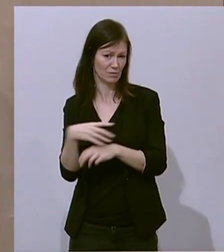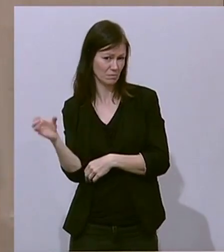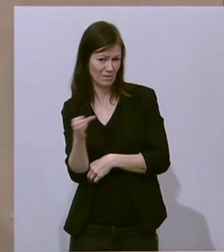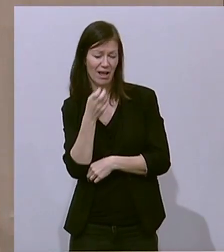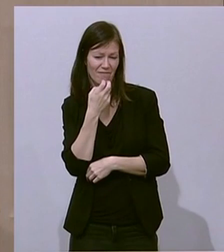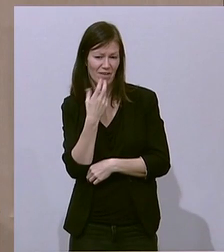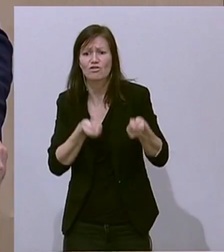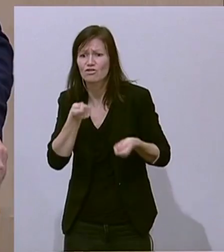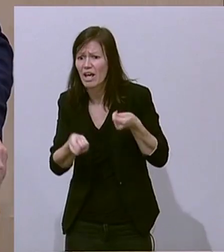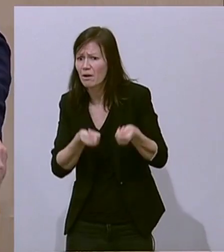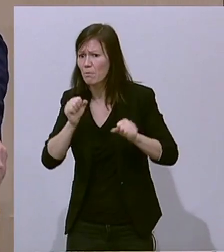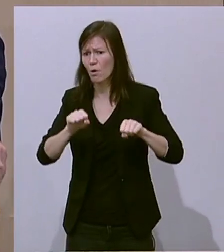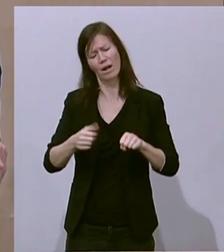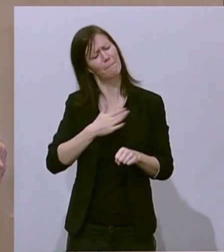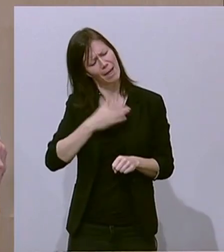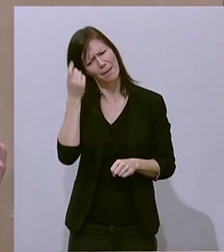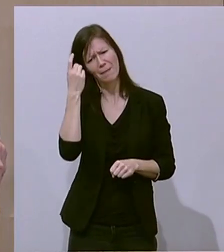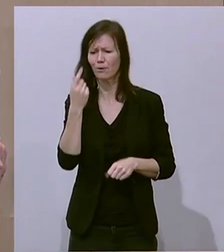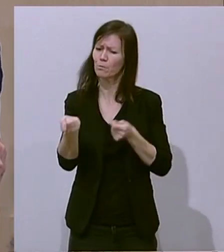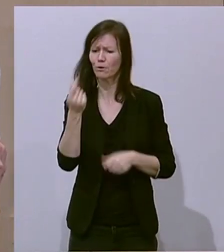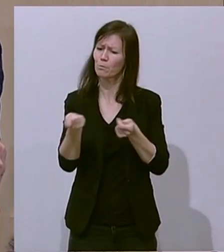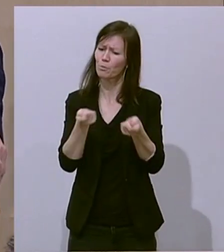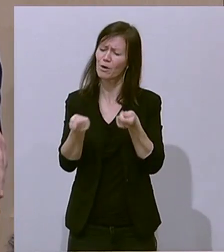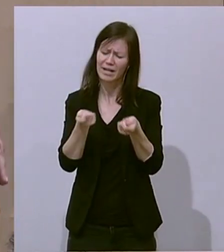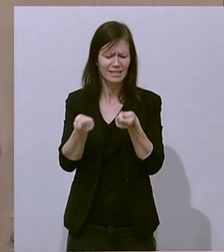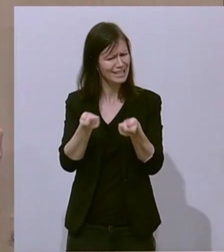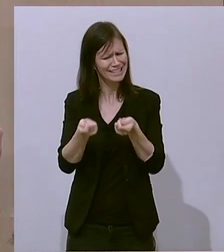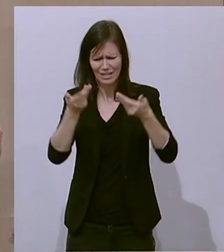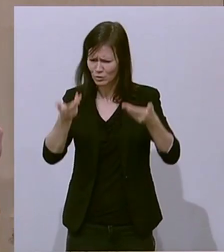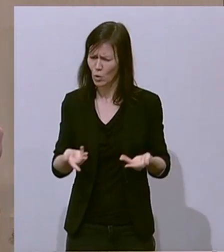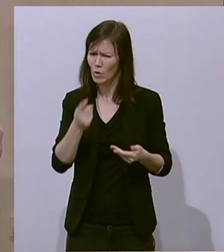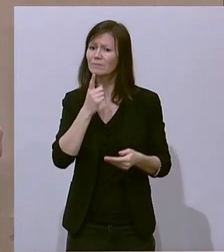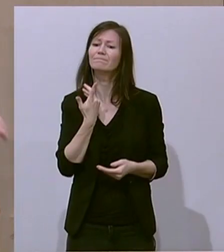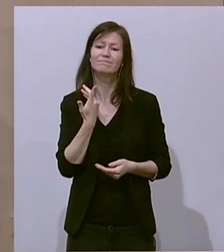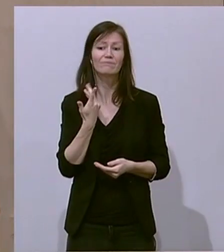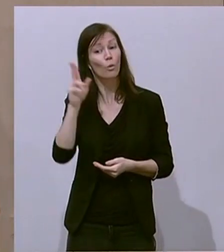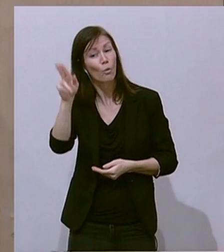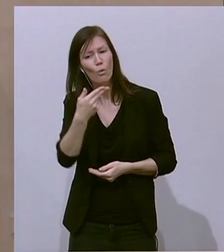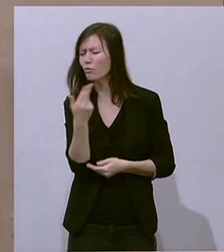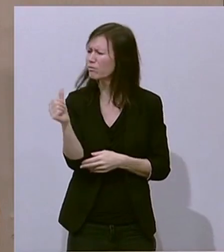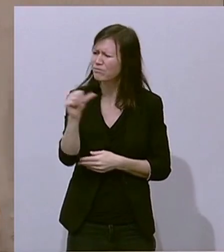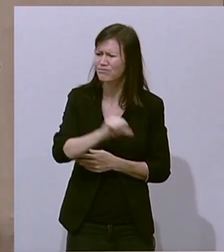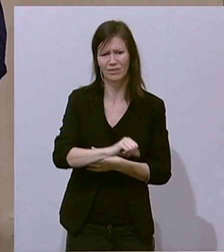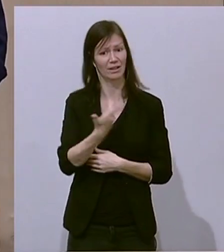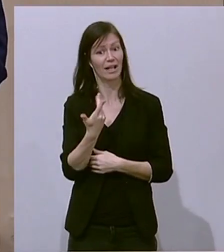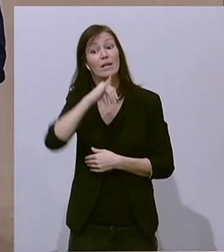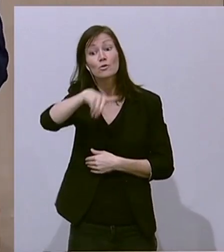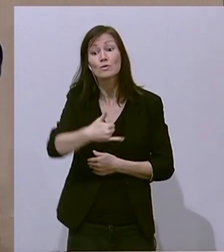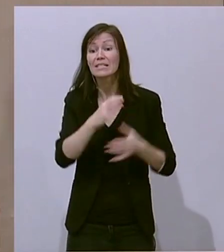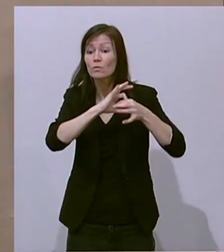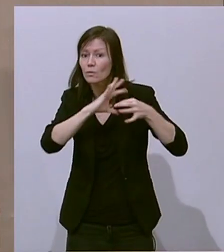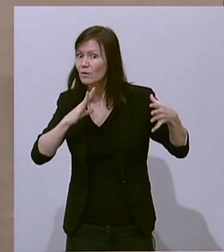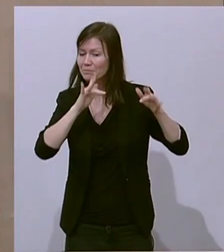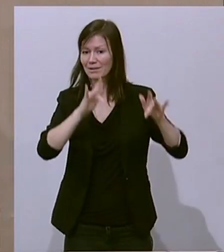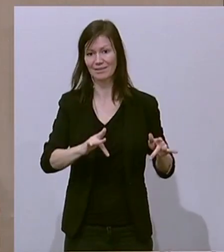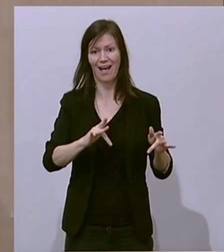Elefanten zu machen Das ist kein guter Stil der Politik Das verstehen auch die Menschen nicht Wir haben eine unabhängige Justiz Wir